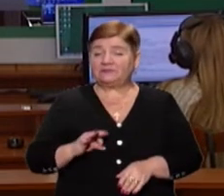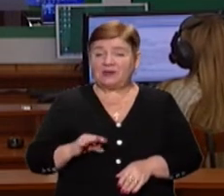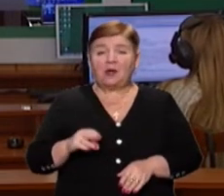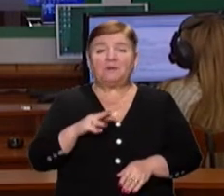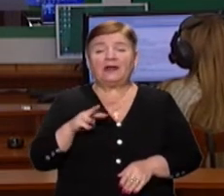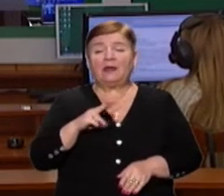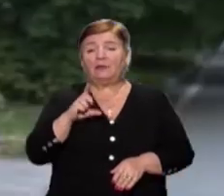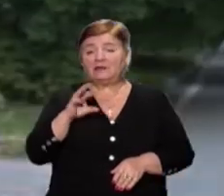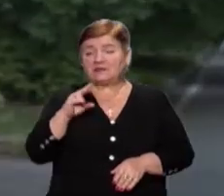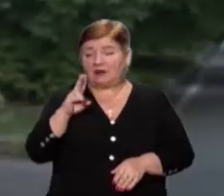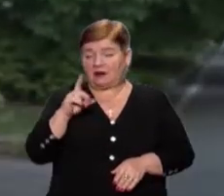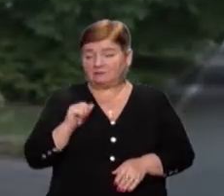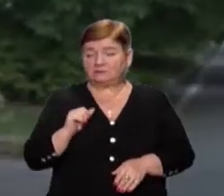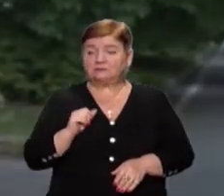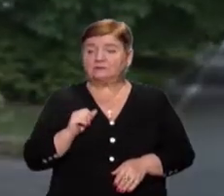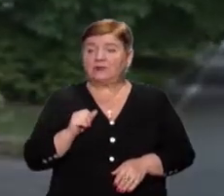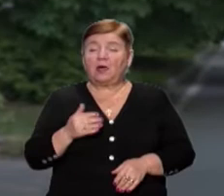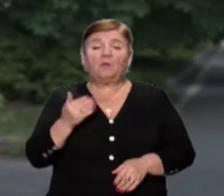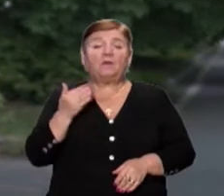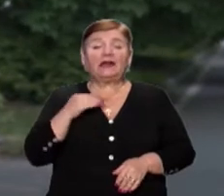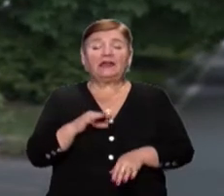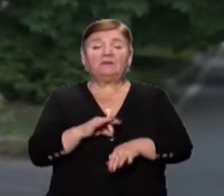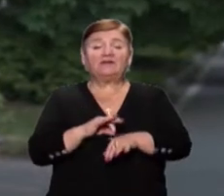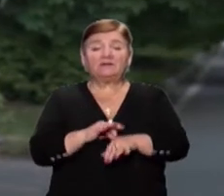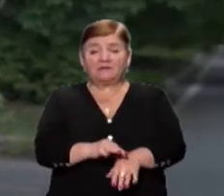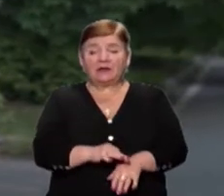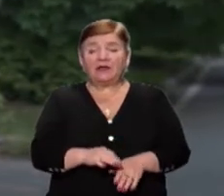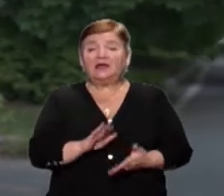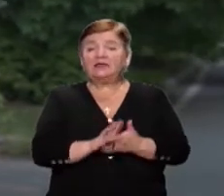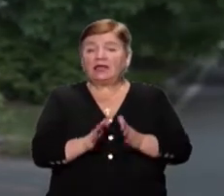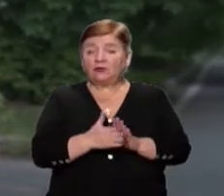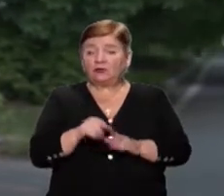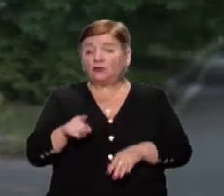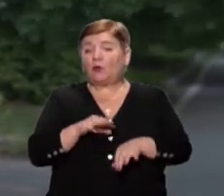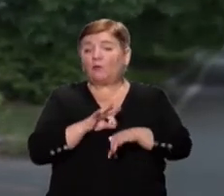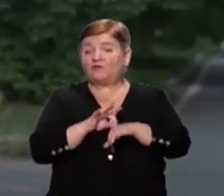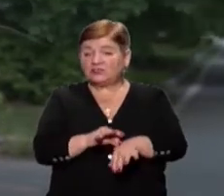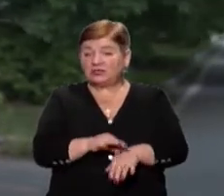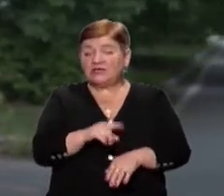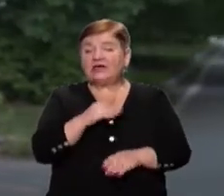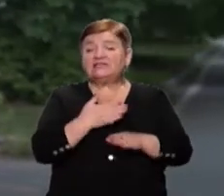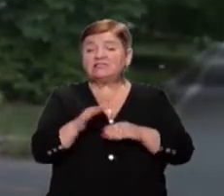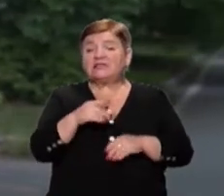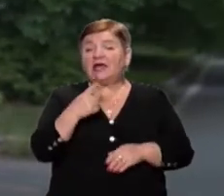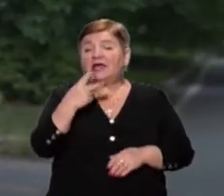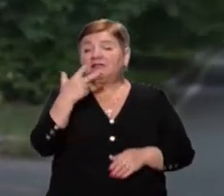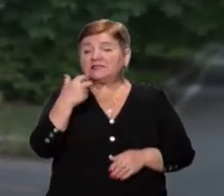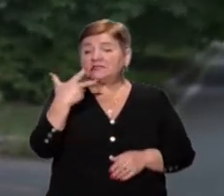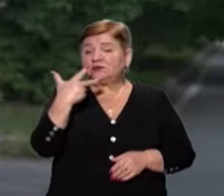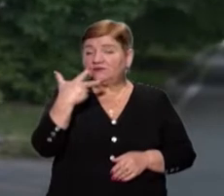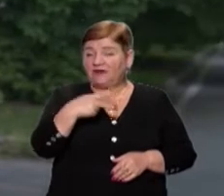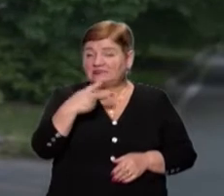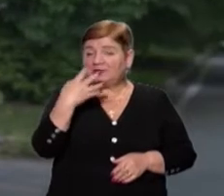Безега. Попередня правова кваліфікація в даному кримінальному провадженні за частиною першої статті 325